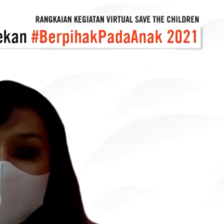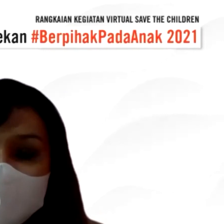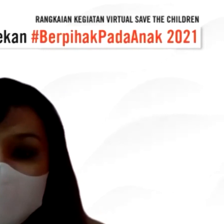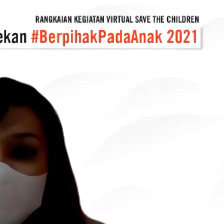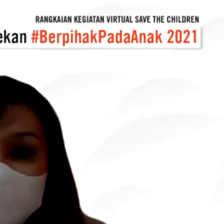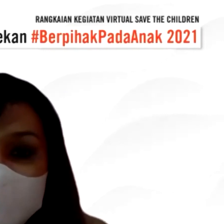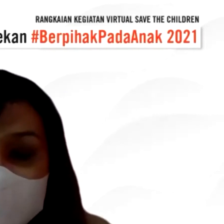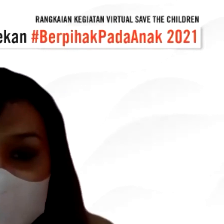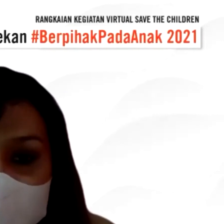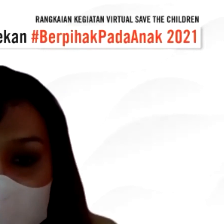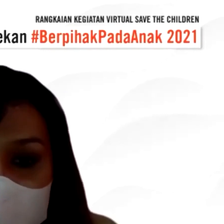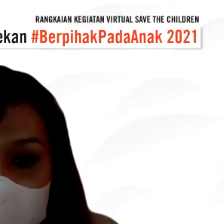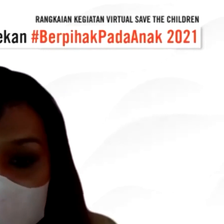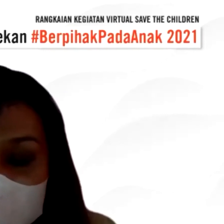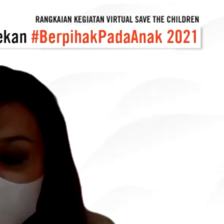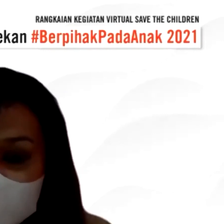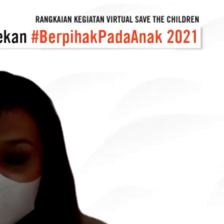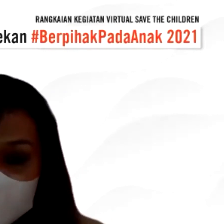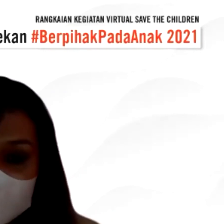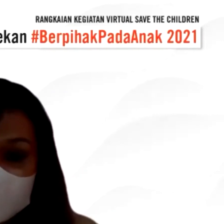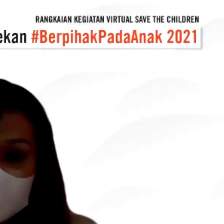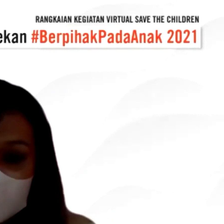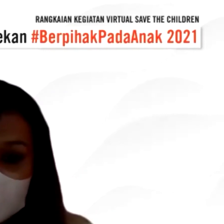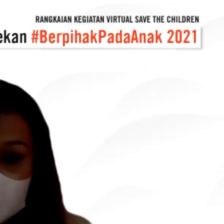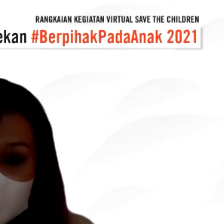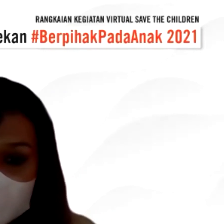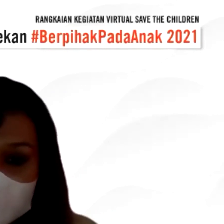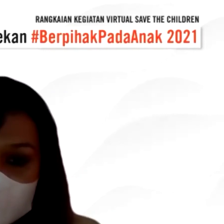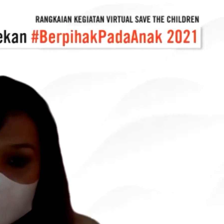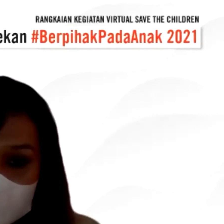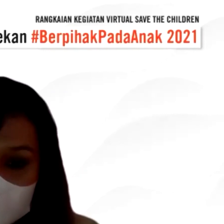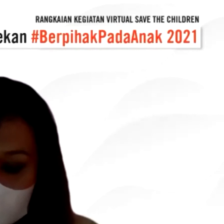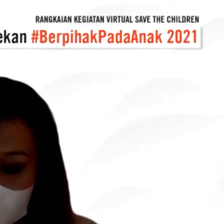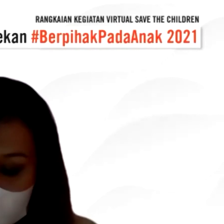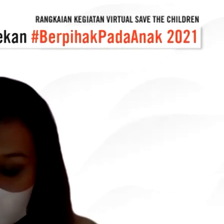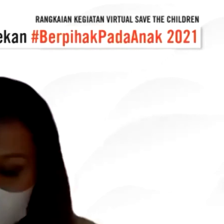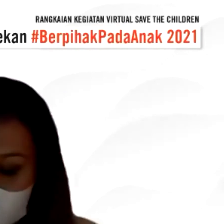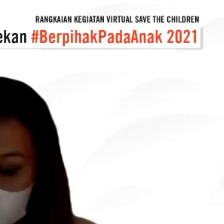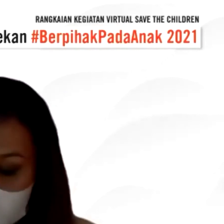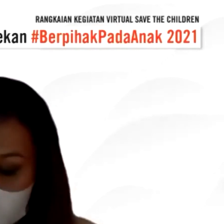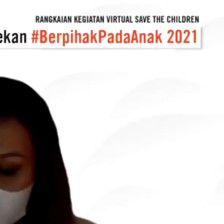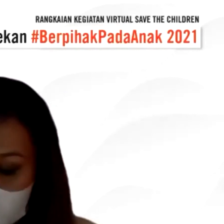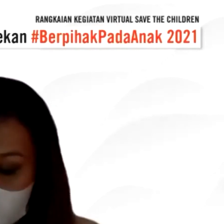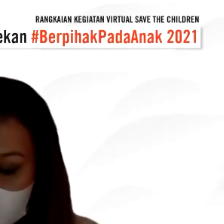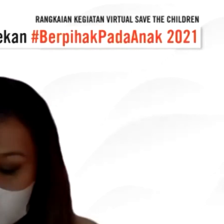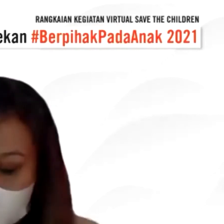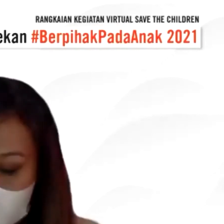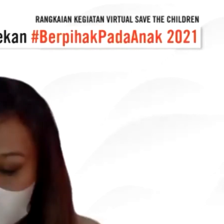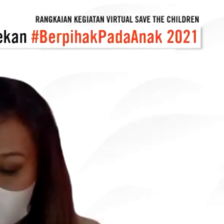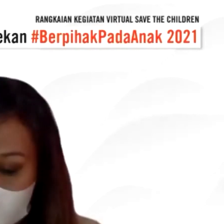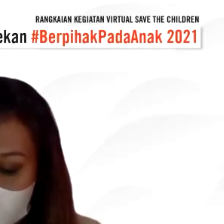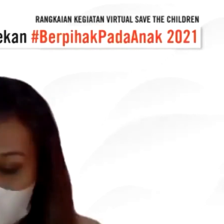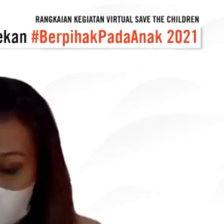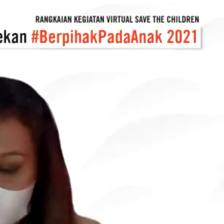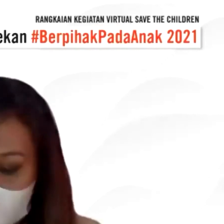yang saya dengar tadi itu sudah sangat jelas memasukkan isu kesehatan ibu dan anak di